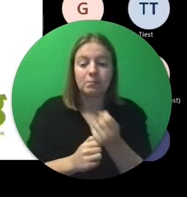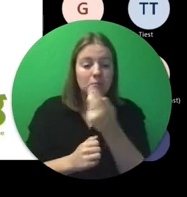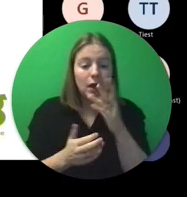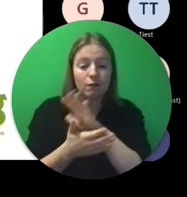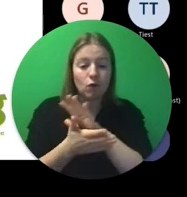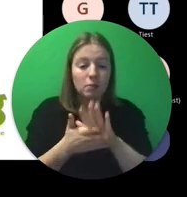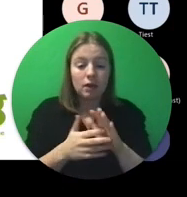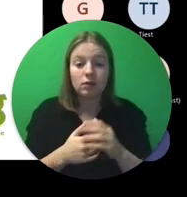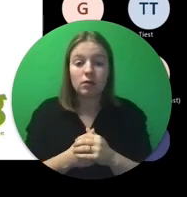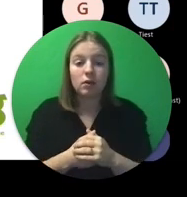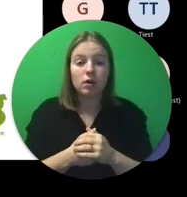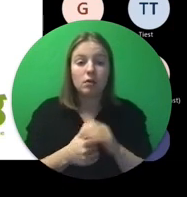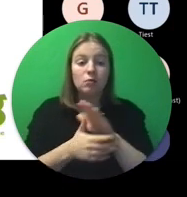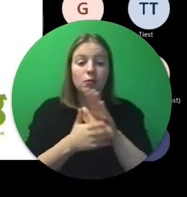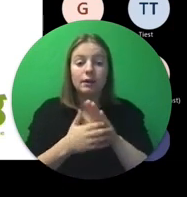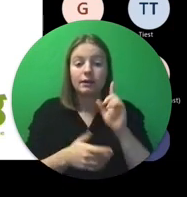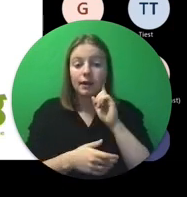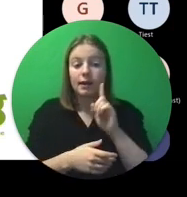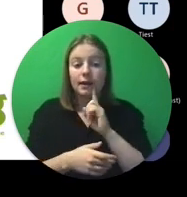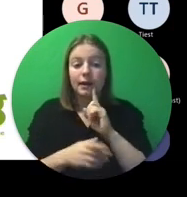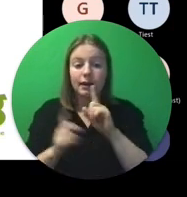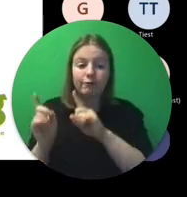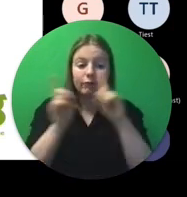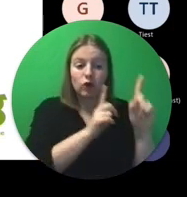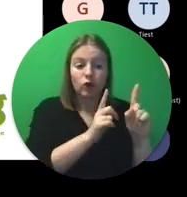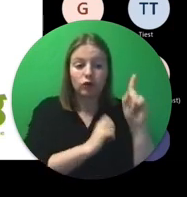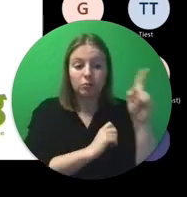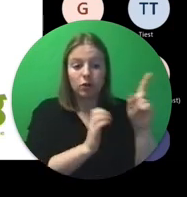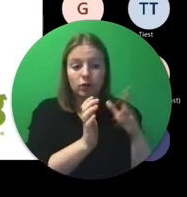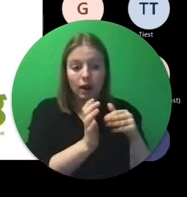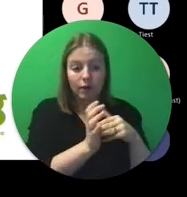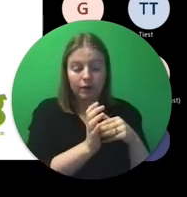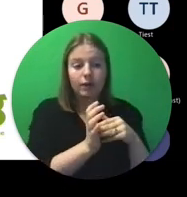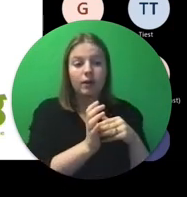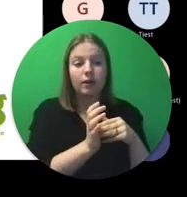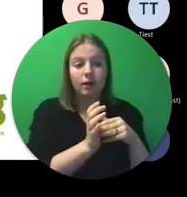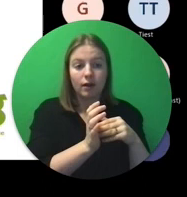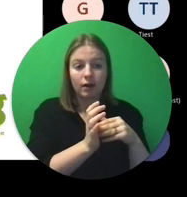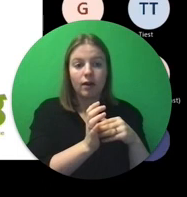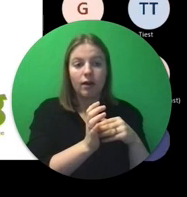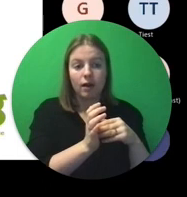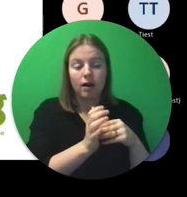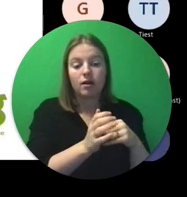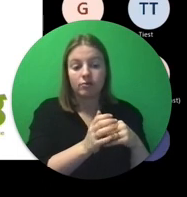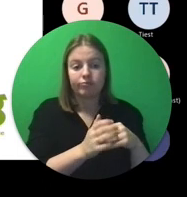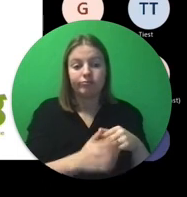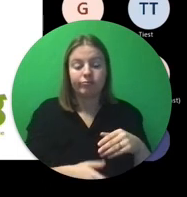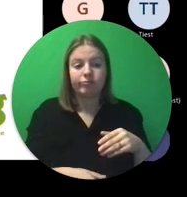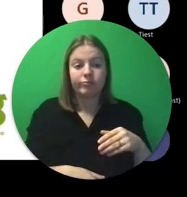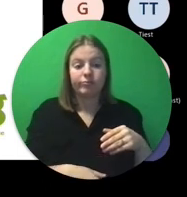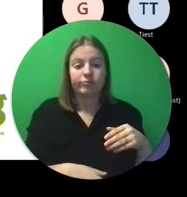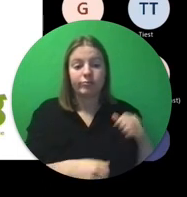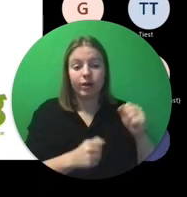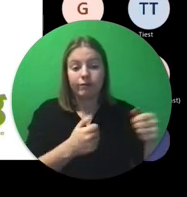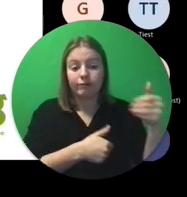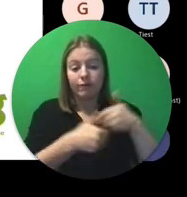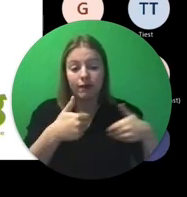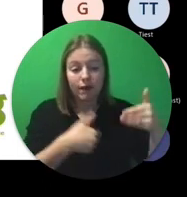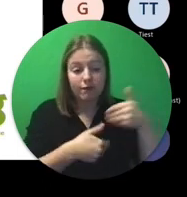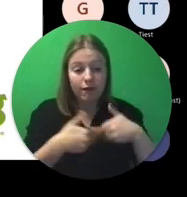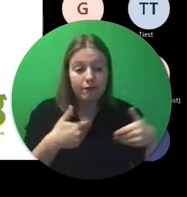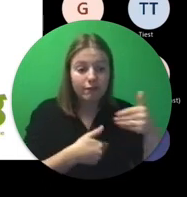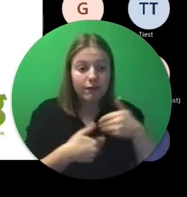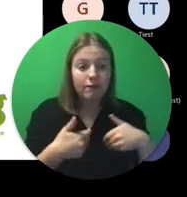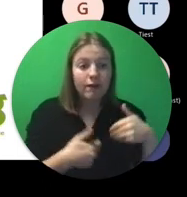geven. Als een leerling verhuisd naar het buitenland, dan kan je bij ons terecht voor vragen daaromtrend.